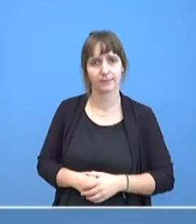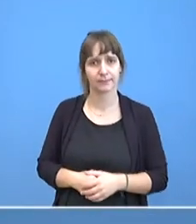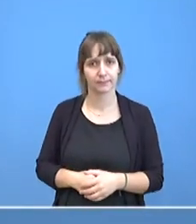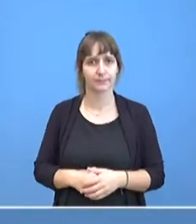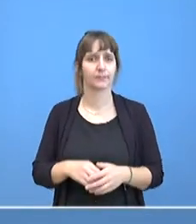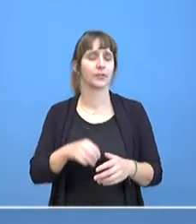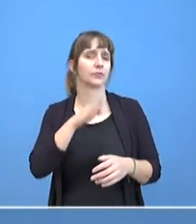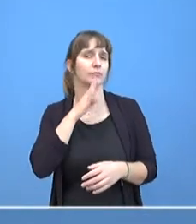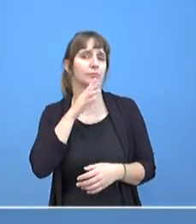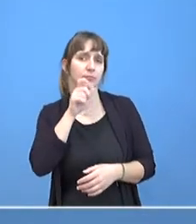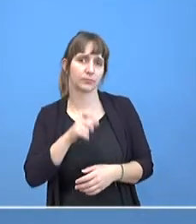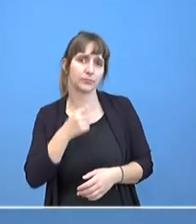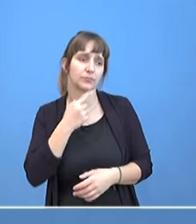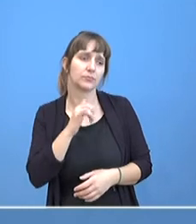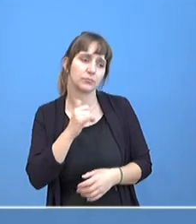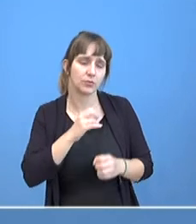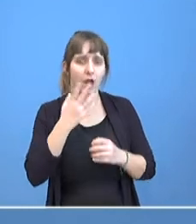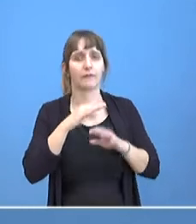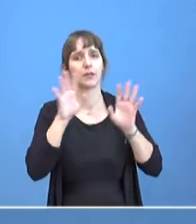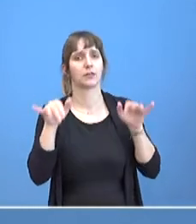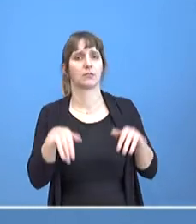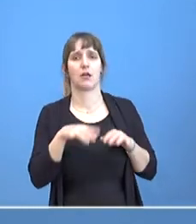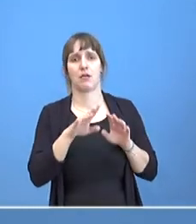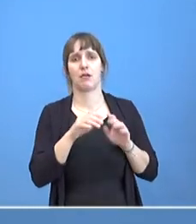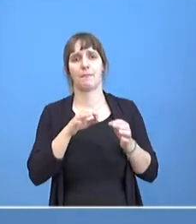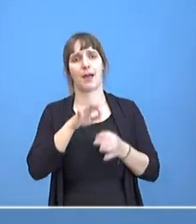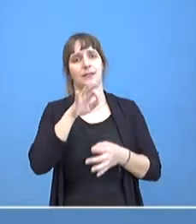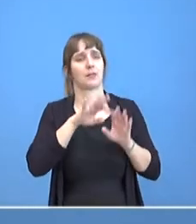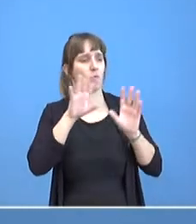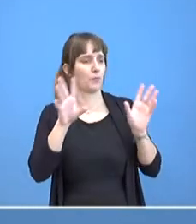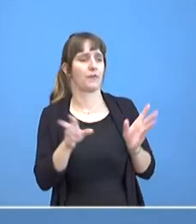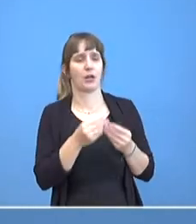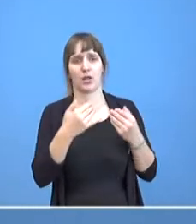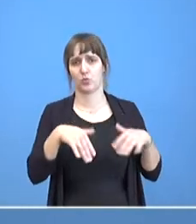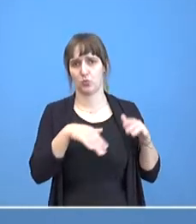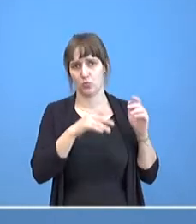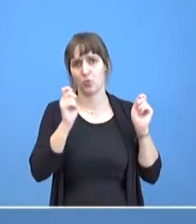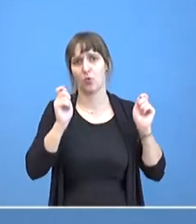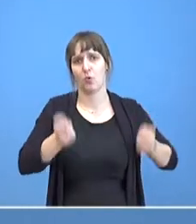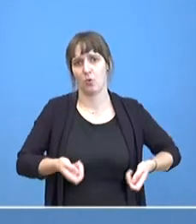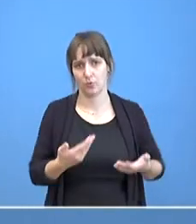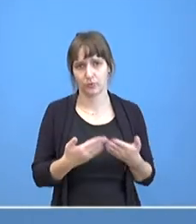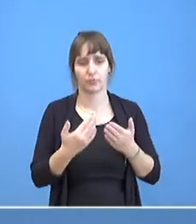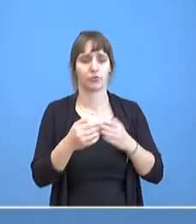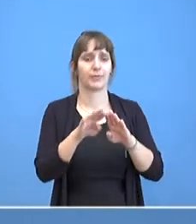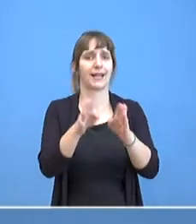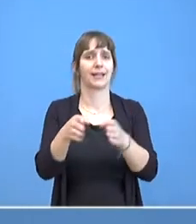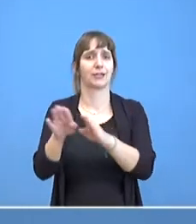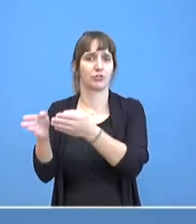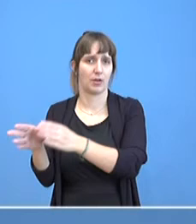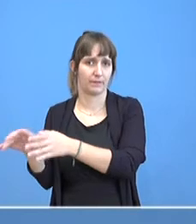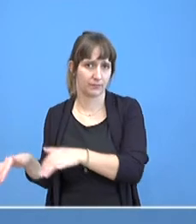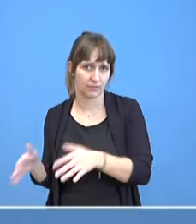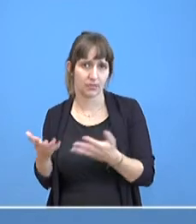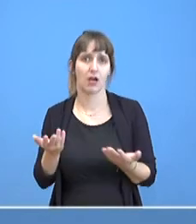Sicherlich haben wir umfangreiche Maßnahmen auch eingeleitet, um unsere Liegenschaften zum Beispiel mit